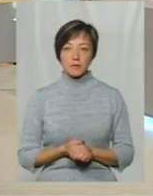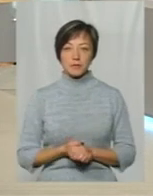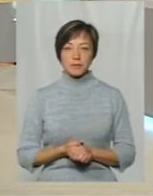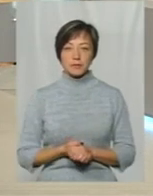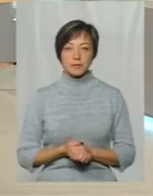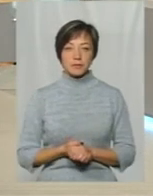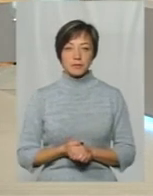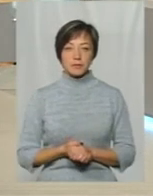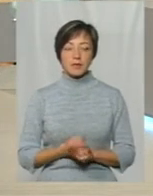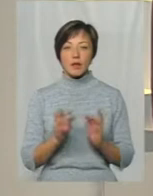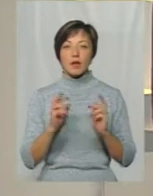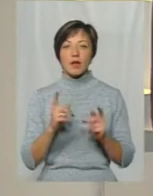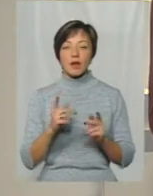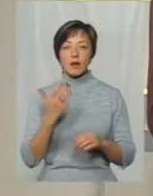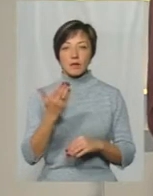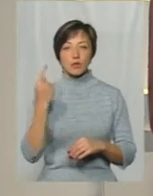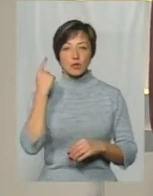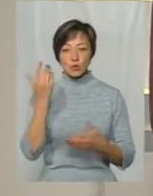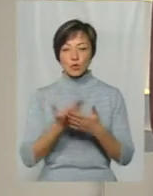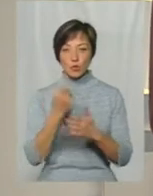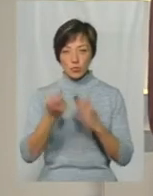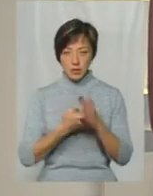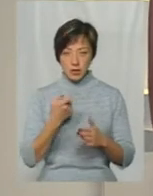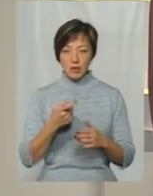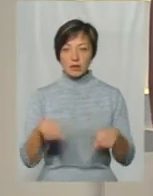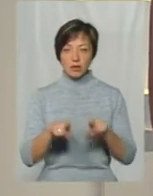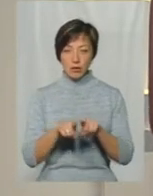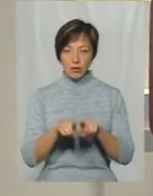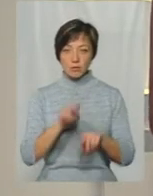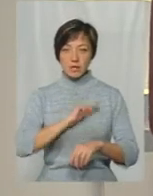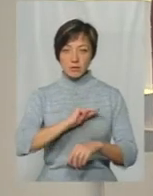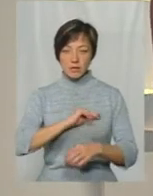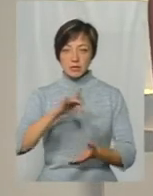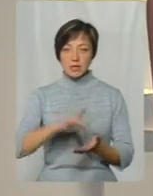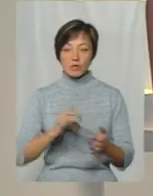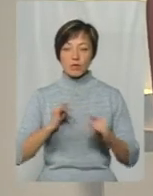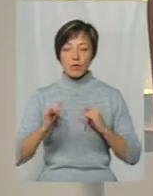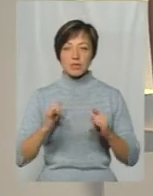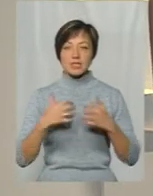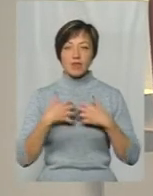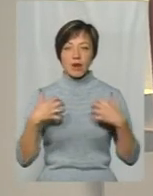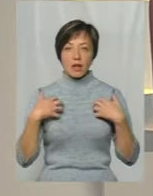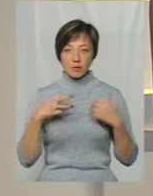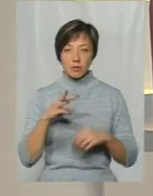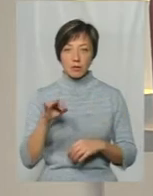Як почулись сюжету, пані Олено, ви упізнали Також упізнали працівників Центру поводження з тваринами